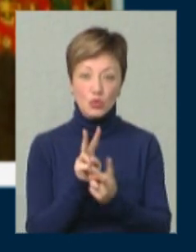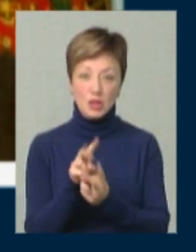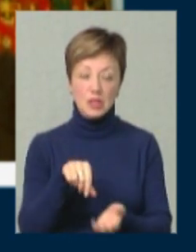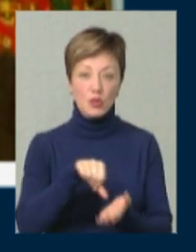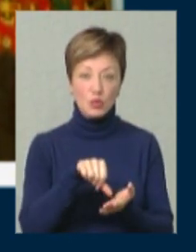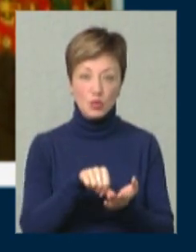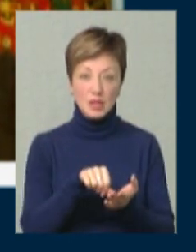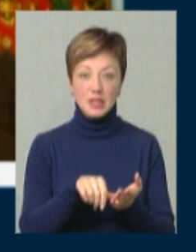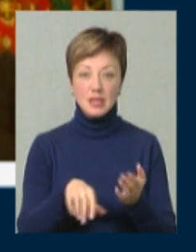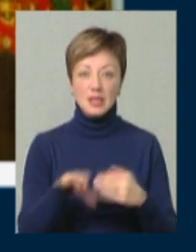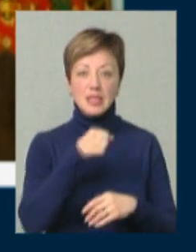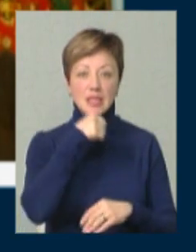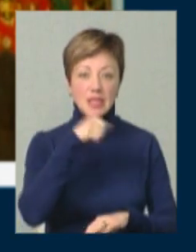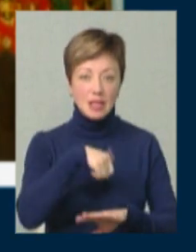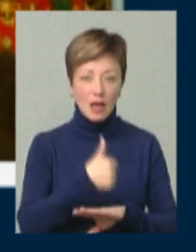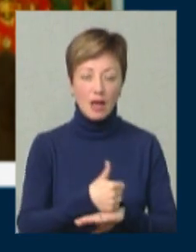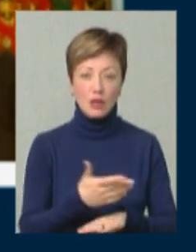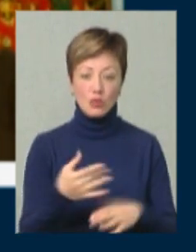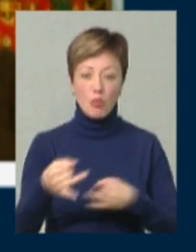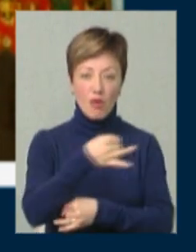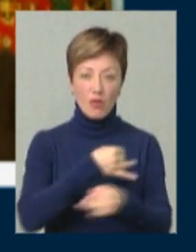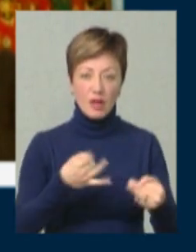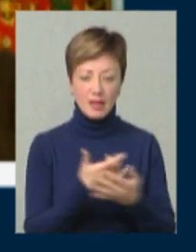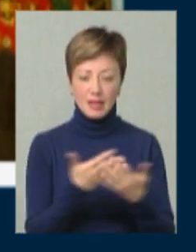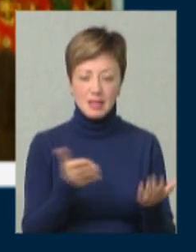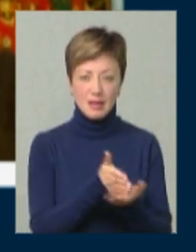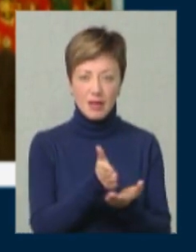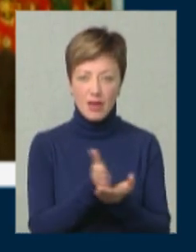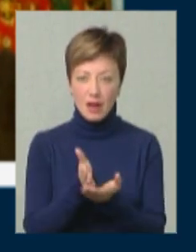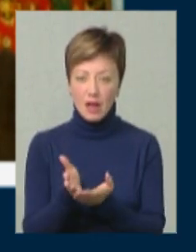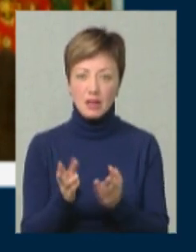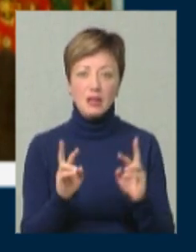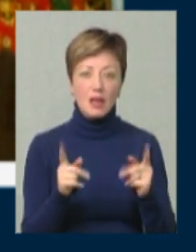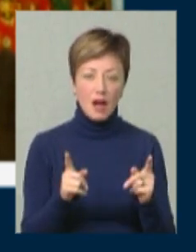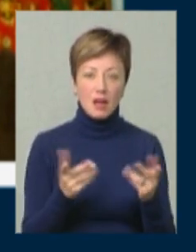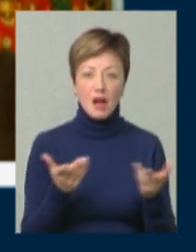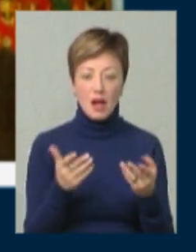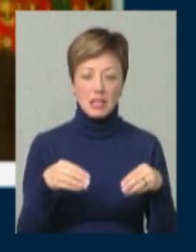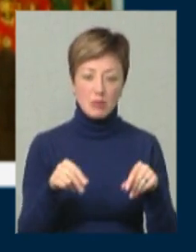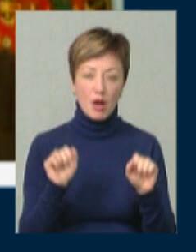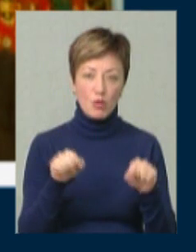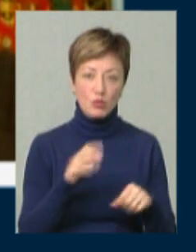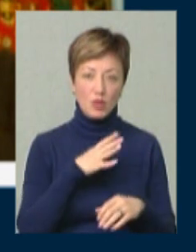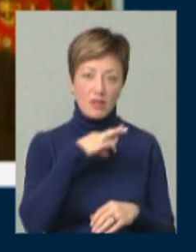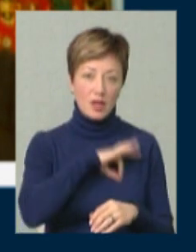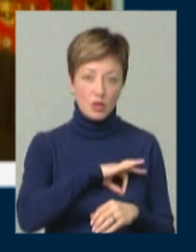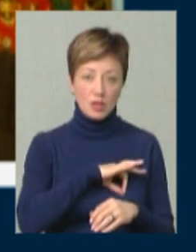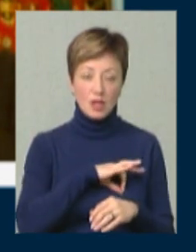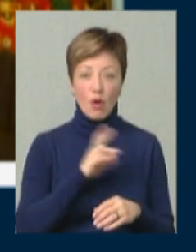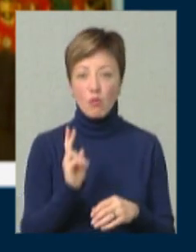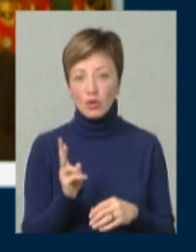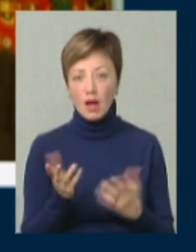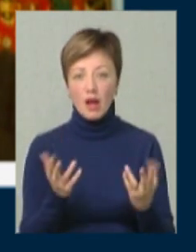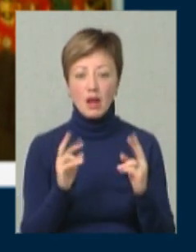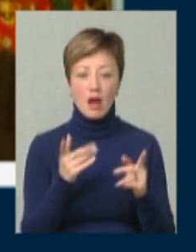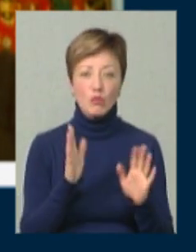участь старост, обговорили різні варіанти, яка земля може бути використана комунально,